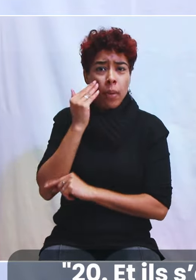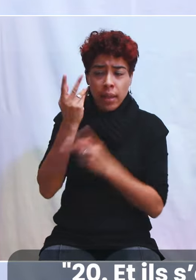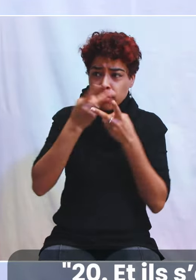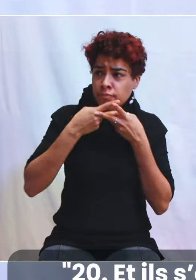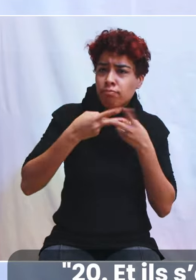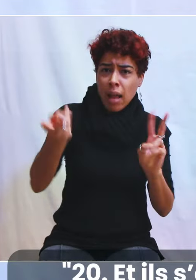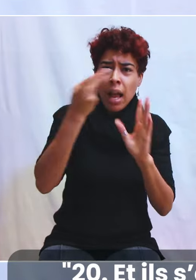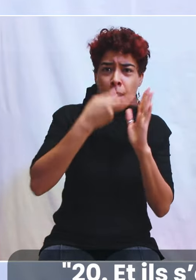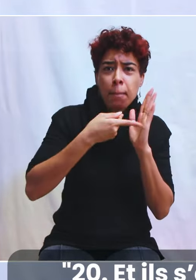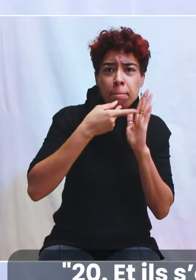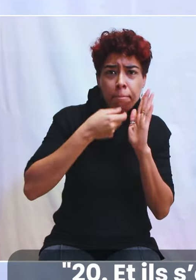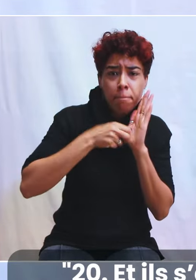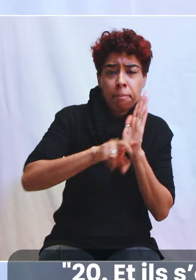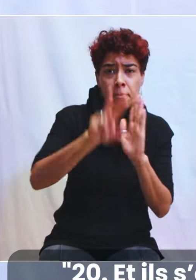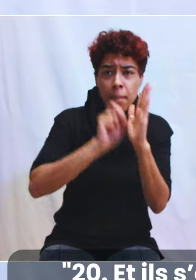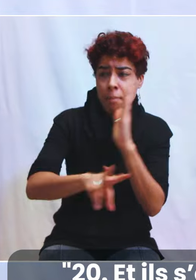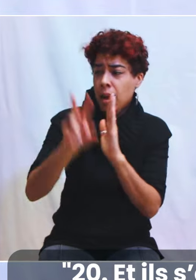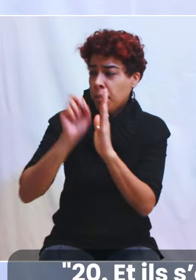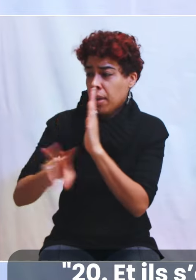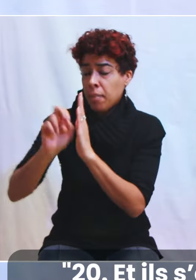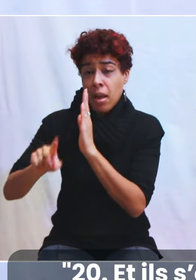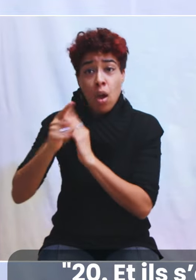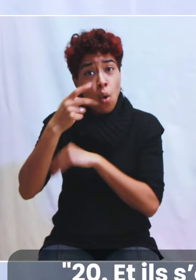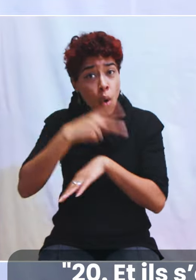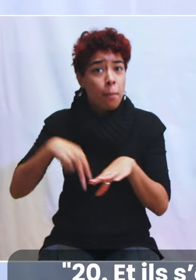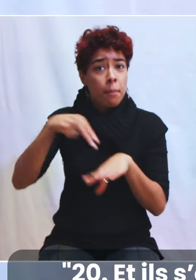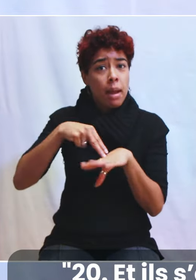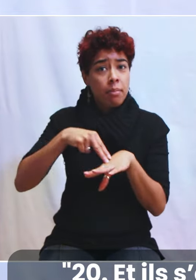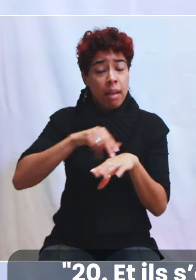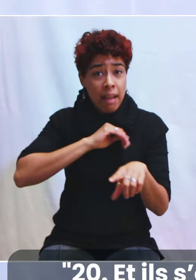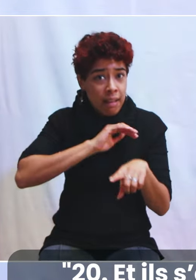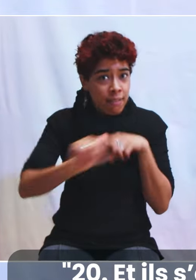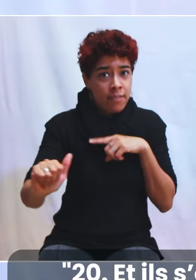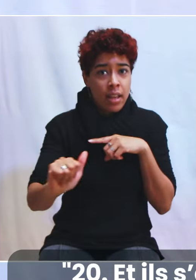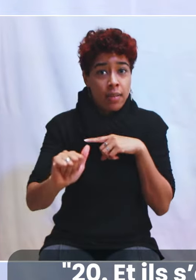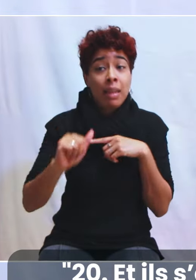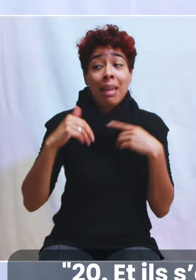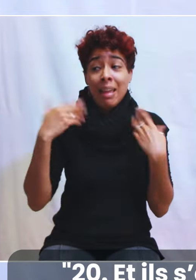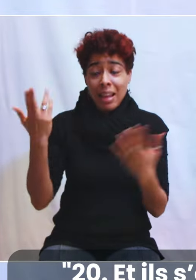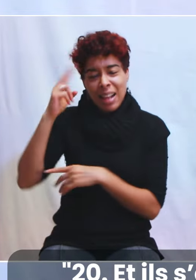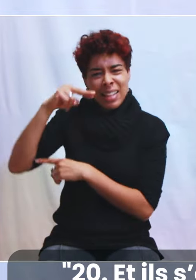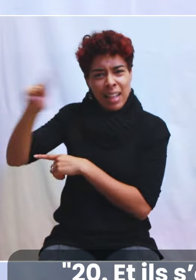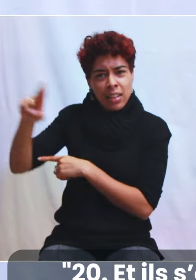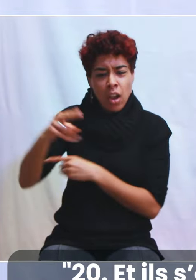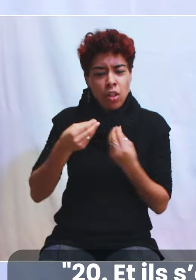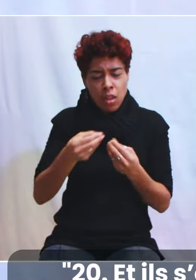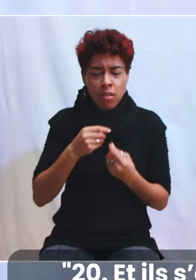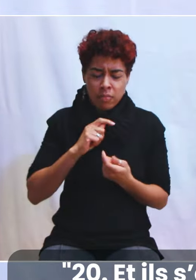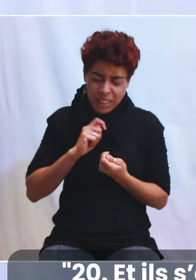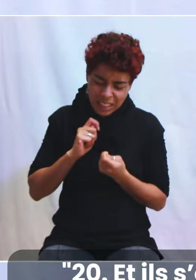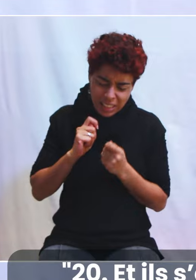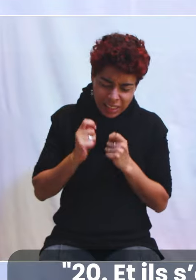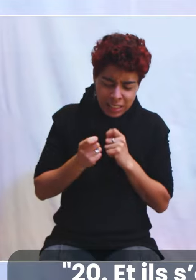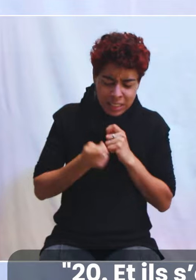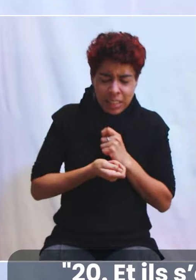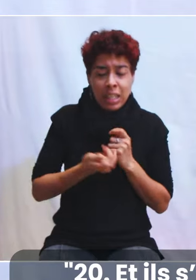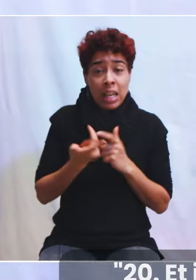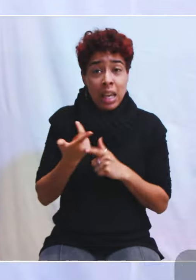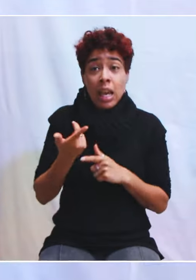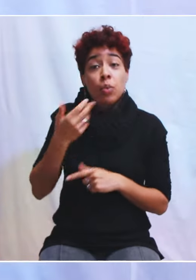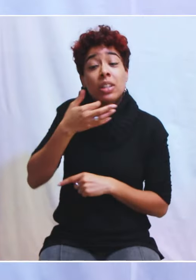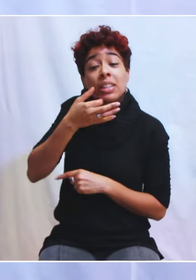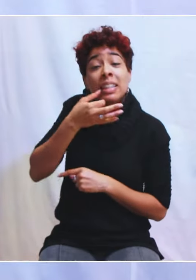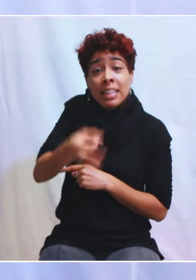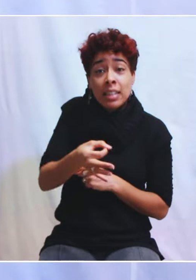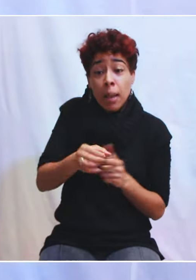ils se lèvent et ils y vont. Et la Bible nous dit, Le Seigneur travaillait avec eux et confirmait la parole par les miracles